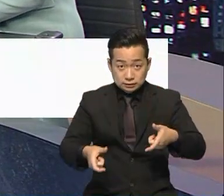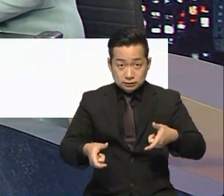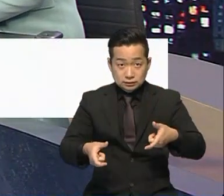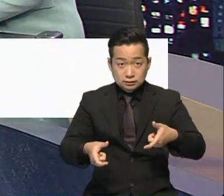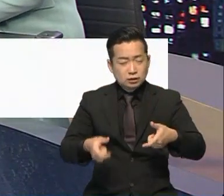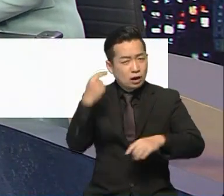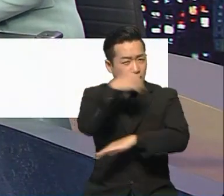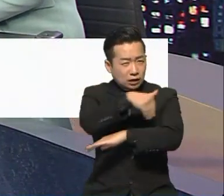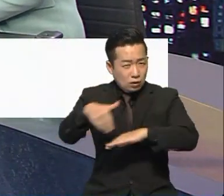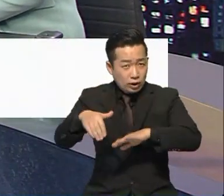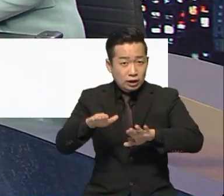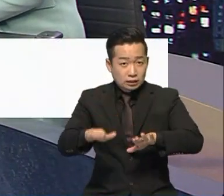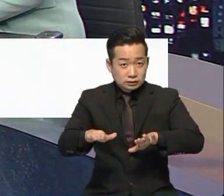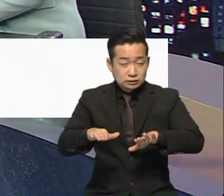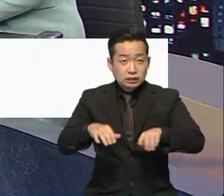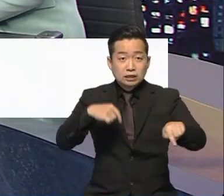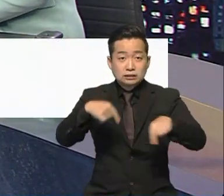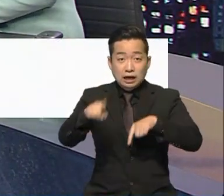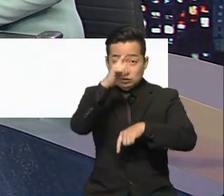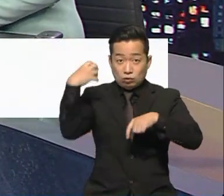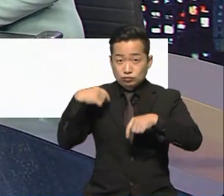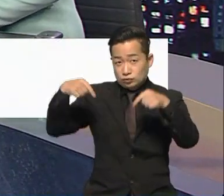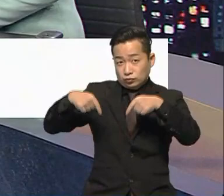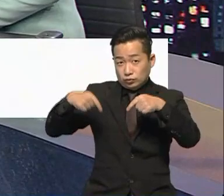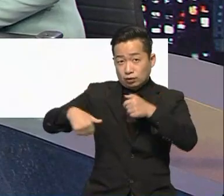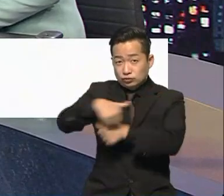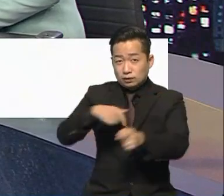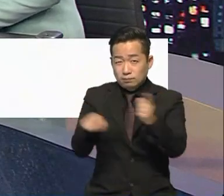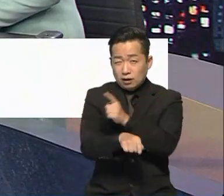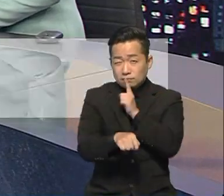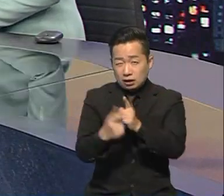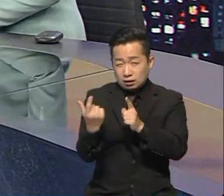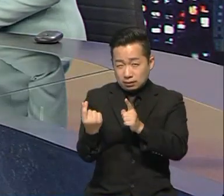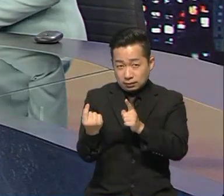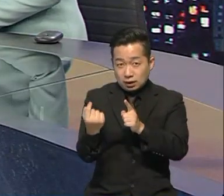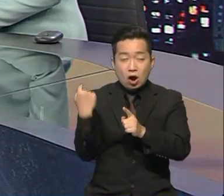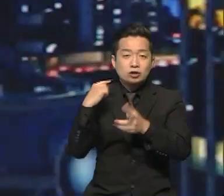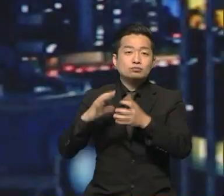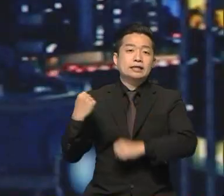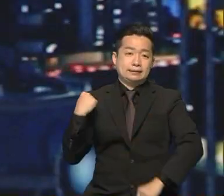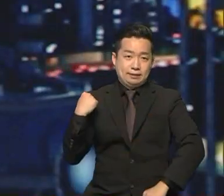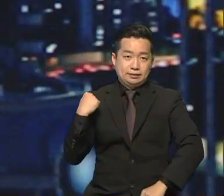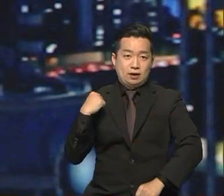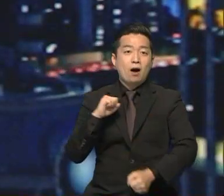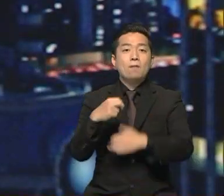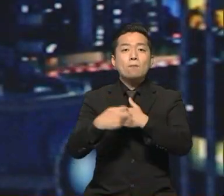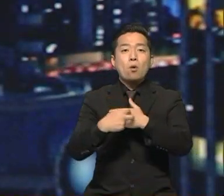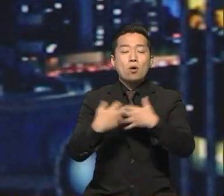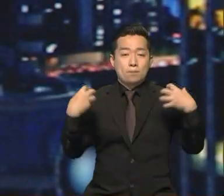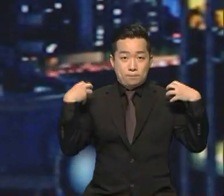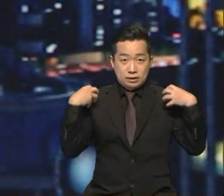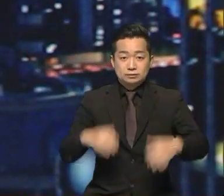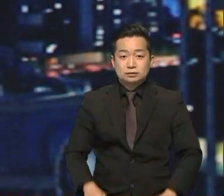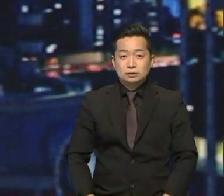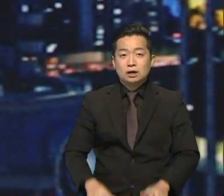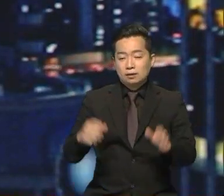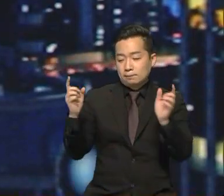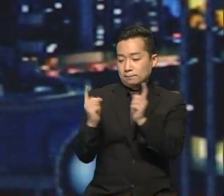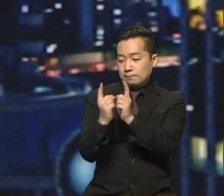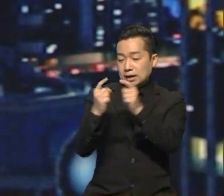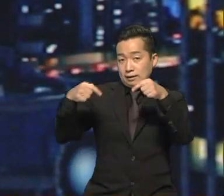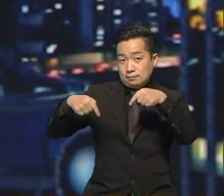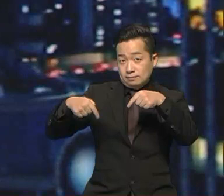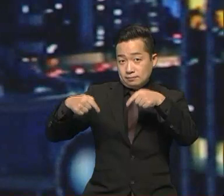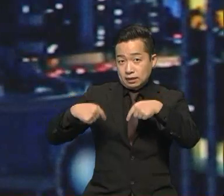걸 보면 당정 협의를 계기로 분위기가 바뀐 거라고요? 네, 어제 국민의힘과 보건당국 간 당정 협의가 있었죠.